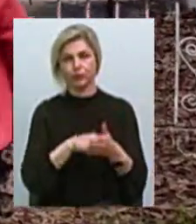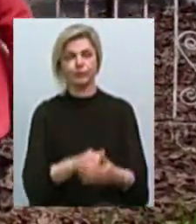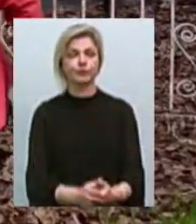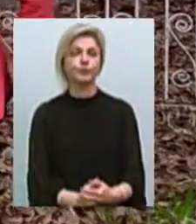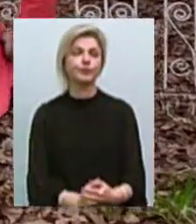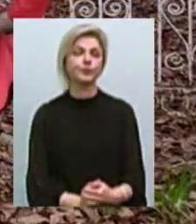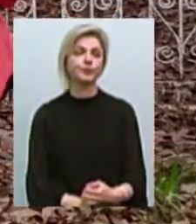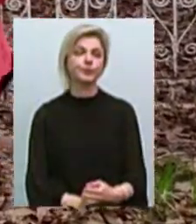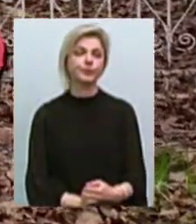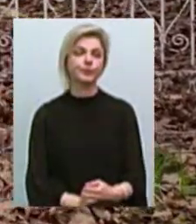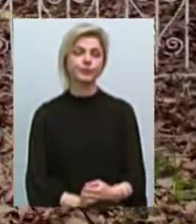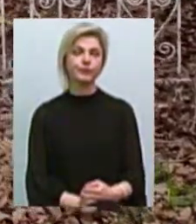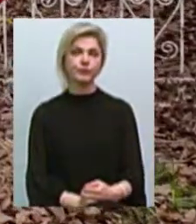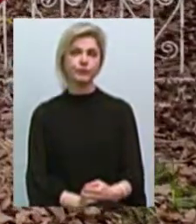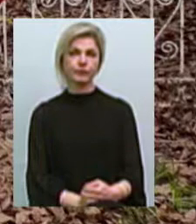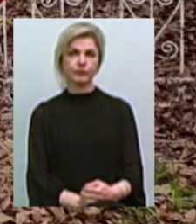Суспільному, Миколаїв.